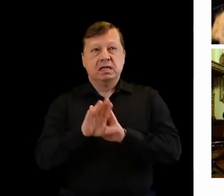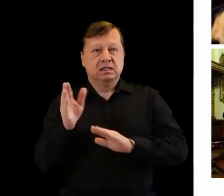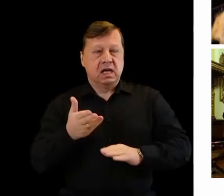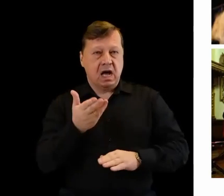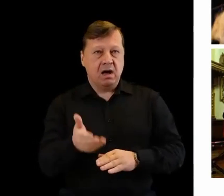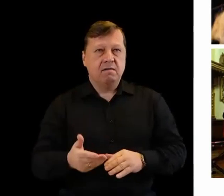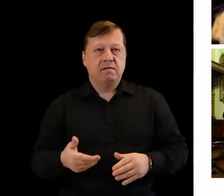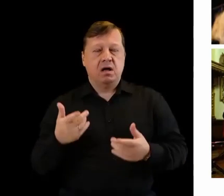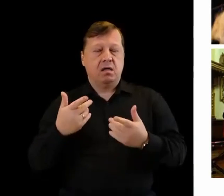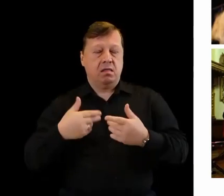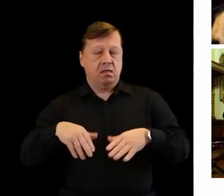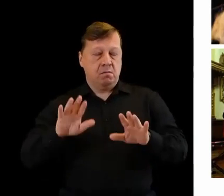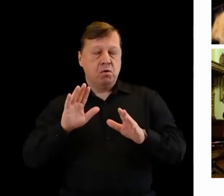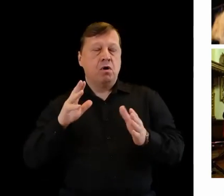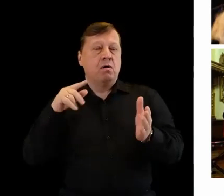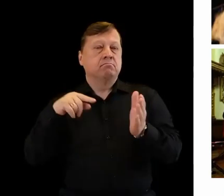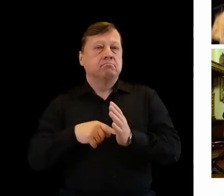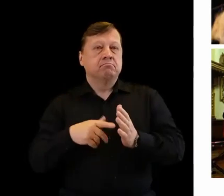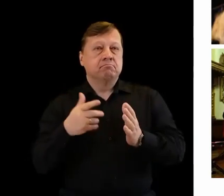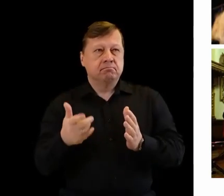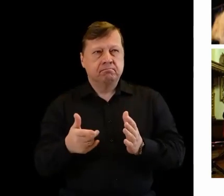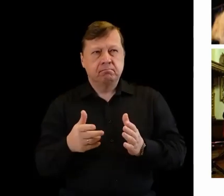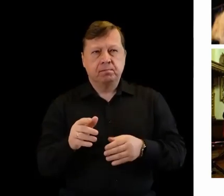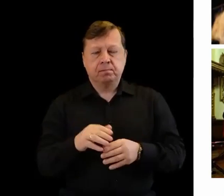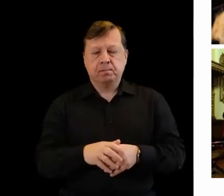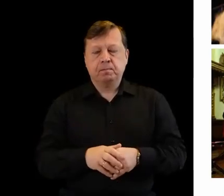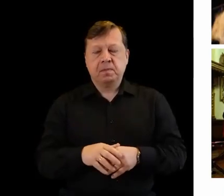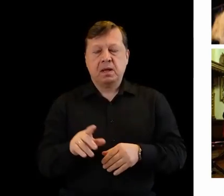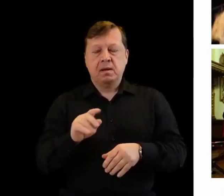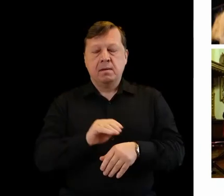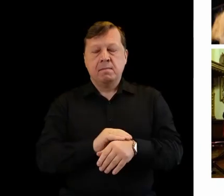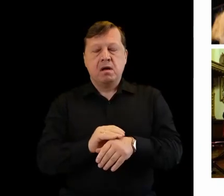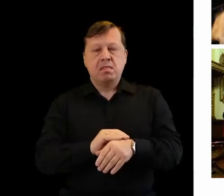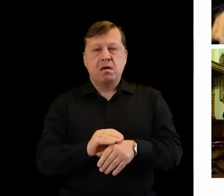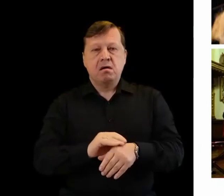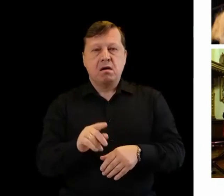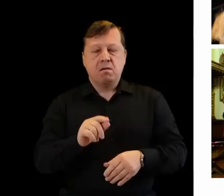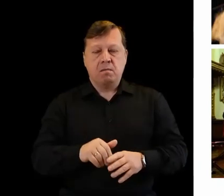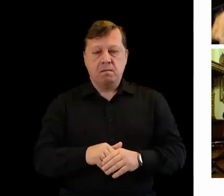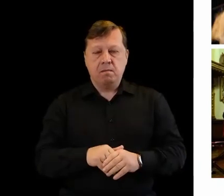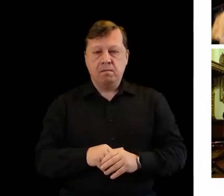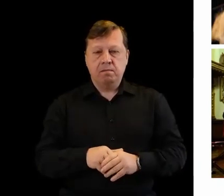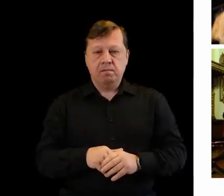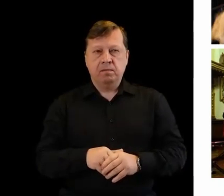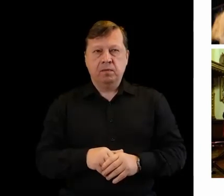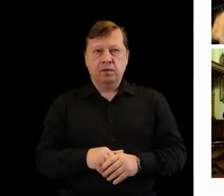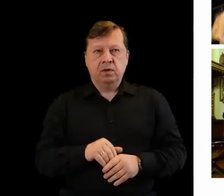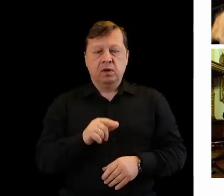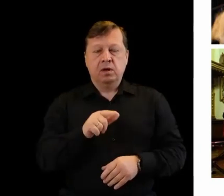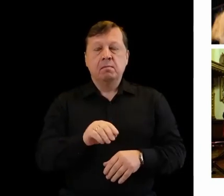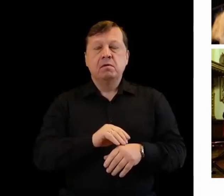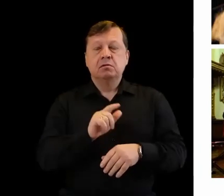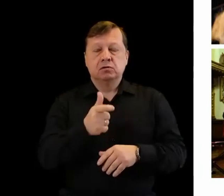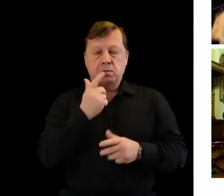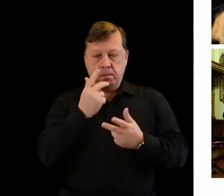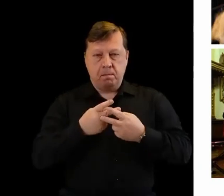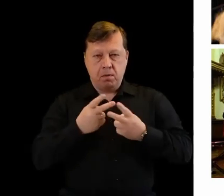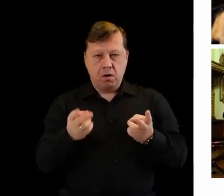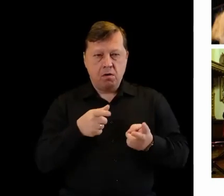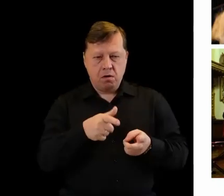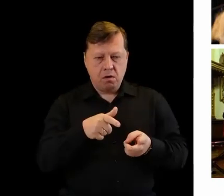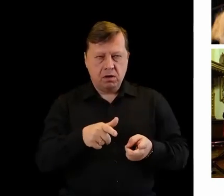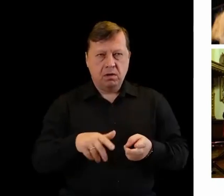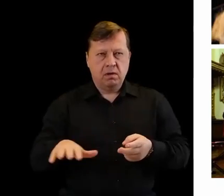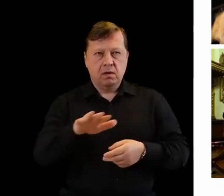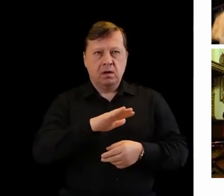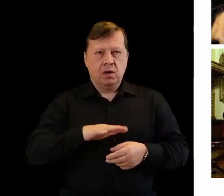Niepodległości. Dotarliśmy do materiałów pokazujących, jak ten proces odbywał się